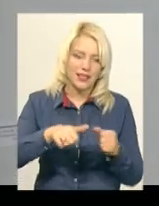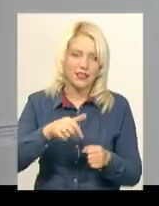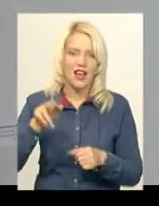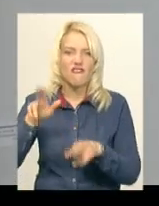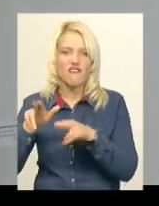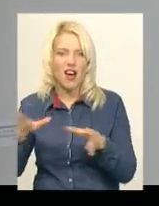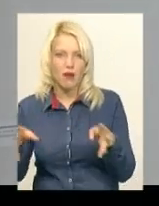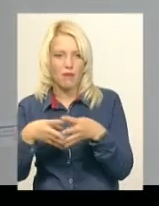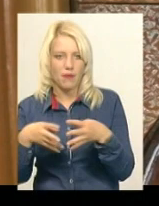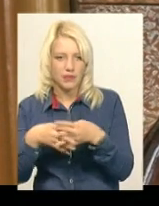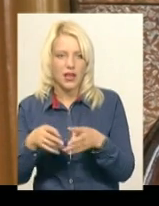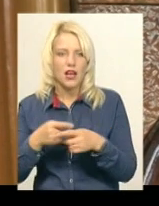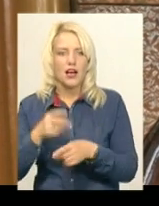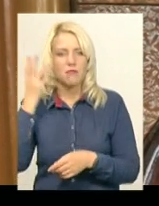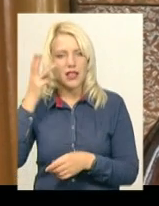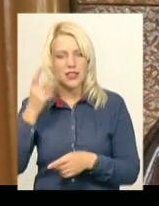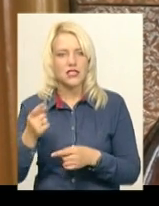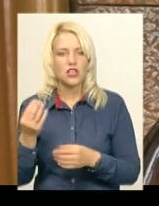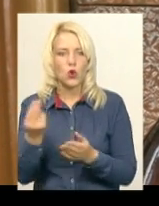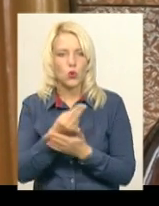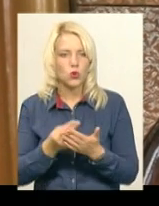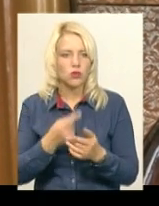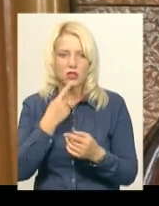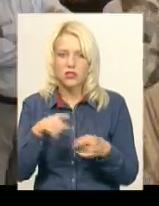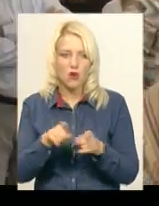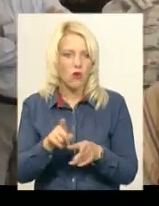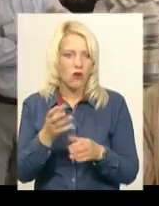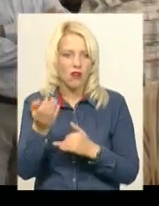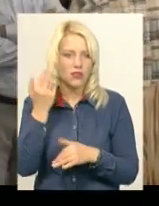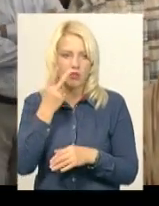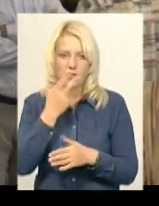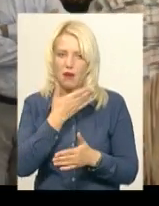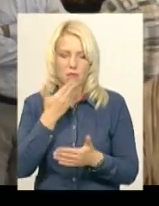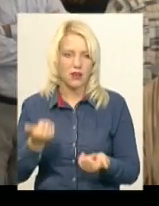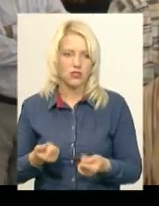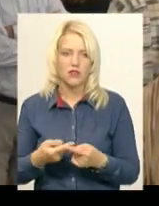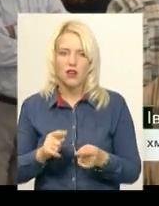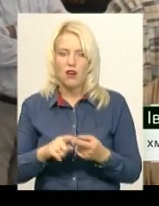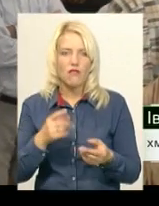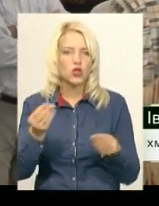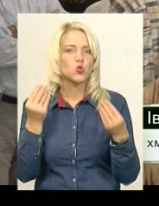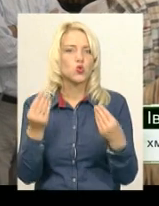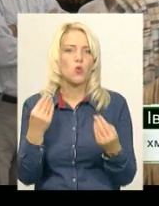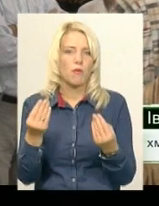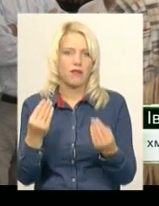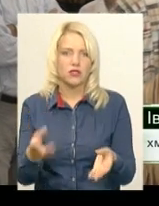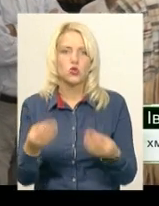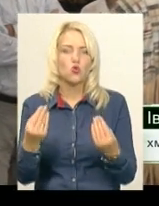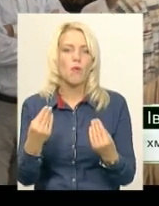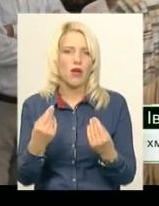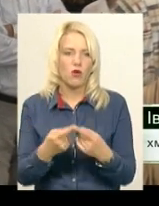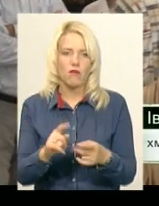Хмельницький художник Емальєр Іван Юрков каже, нічого подібного досі не бачив. Супер, можна таким одним словом сказати. Це суперово.